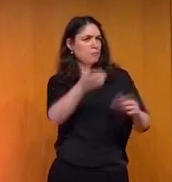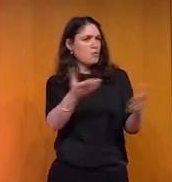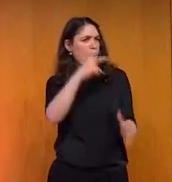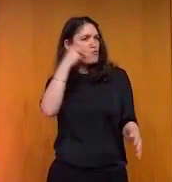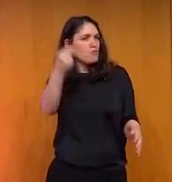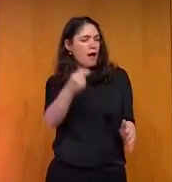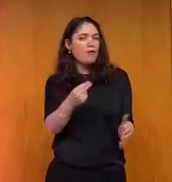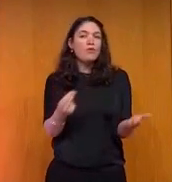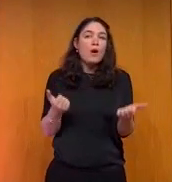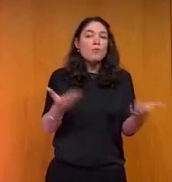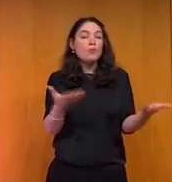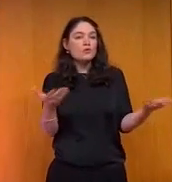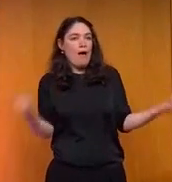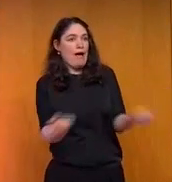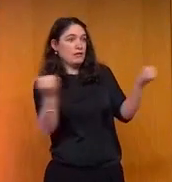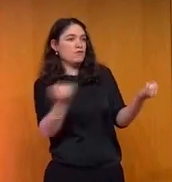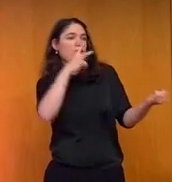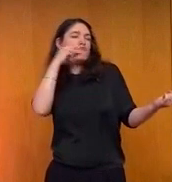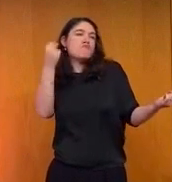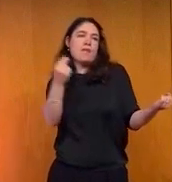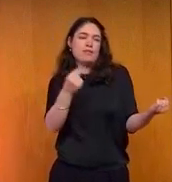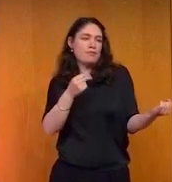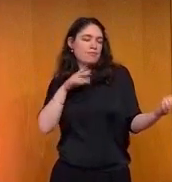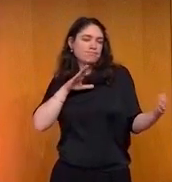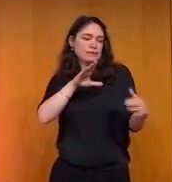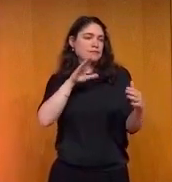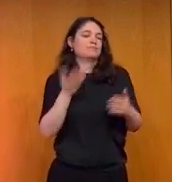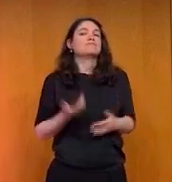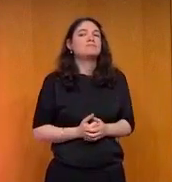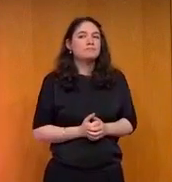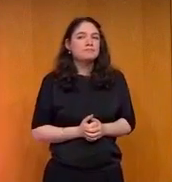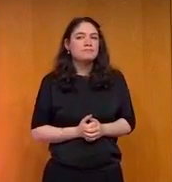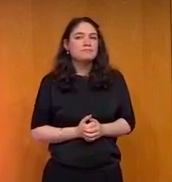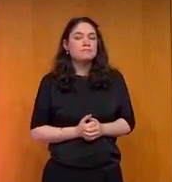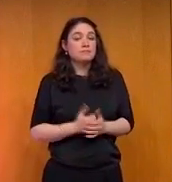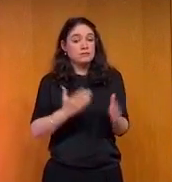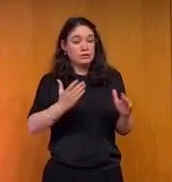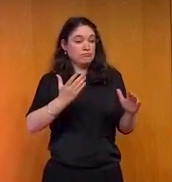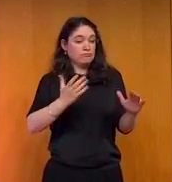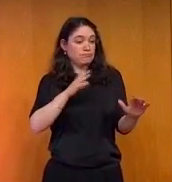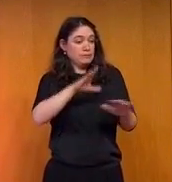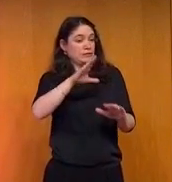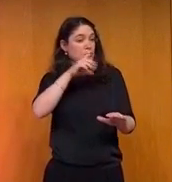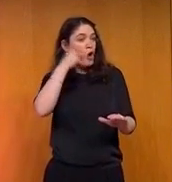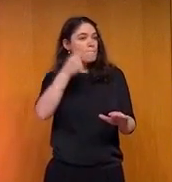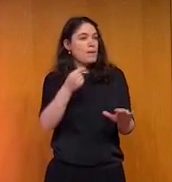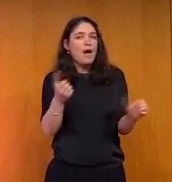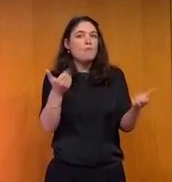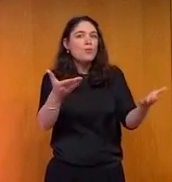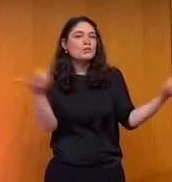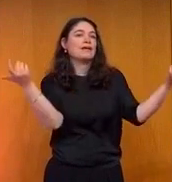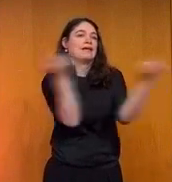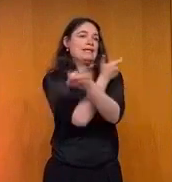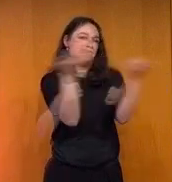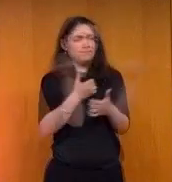on s'adonne à l'activité la plus humaine qui soit. Rabelais disait que'est le propre de l'homme. Je vais vous proposer qu'on rigole tous